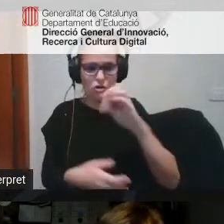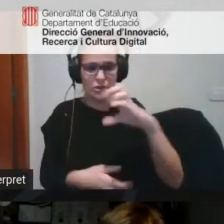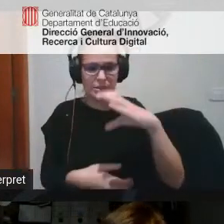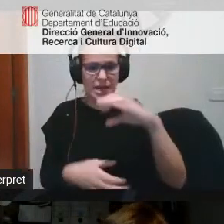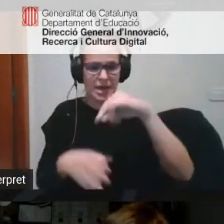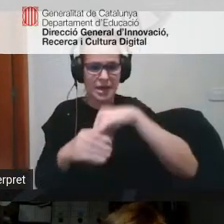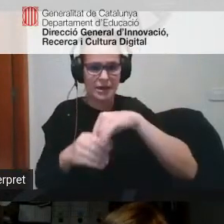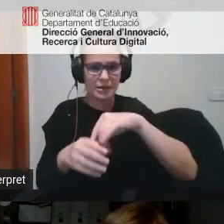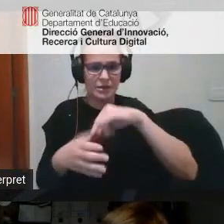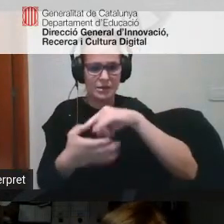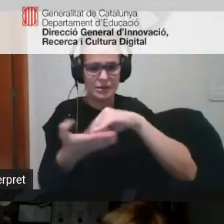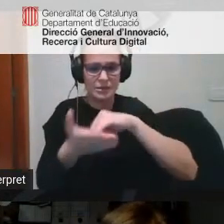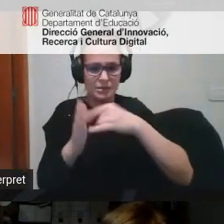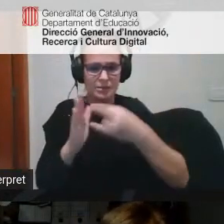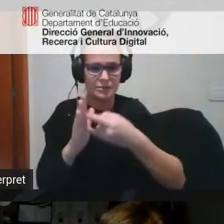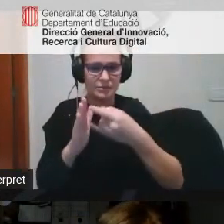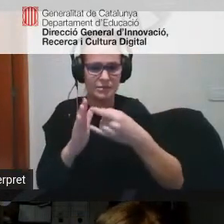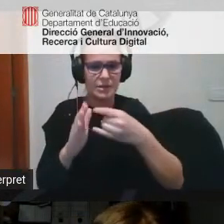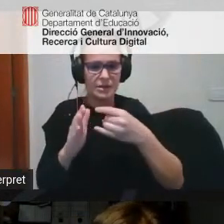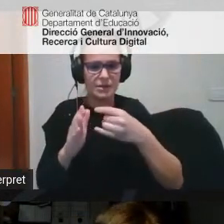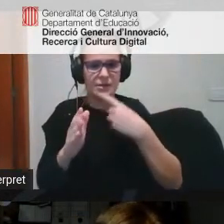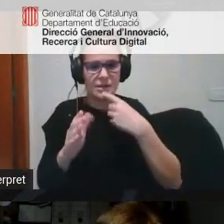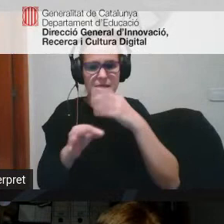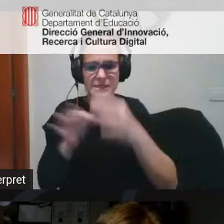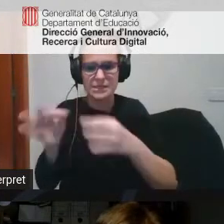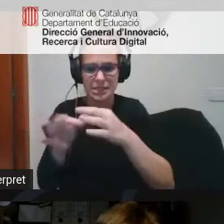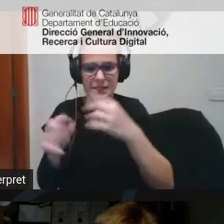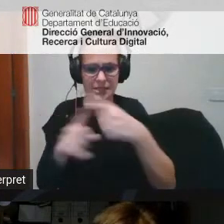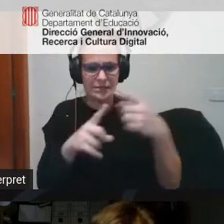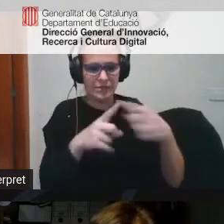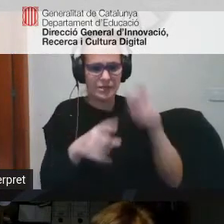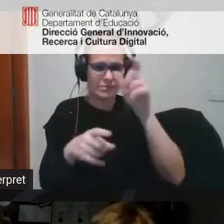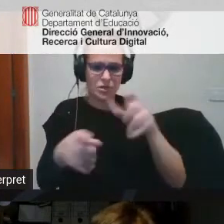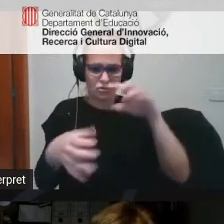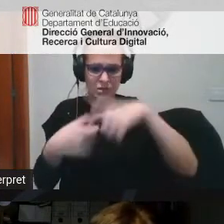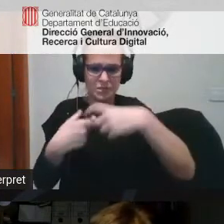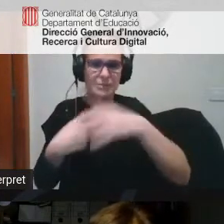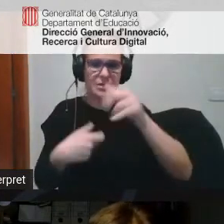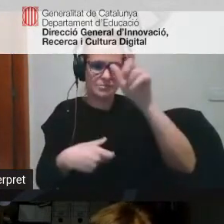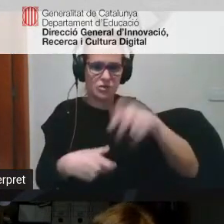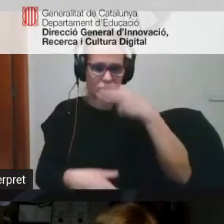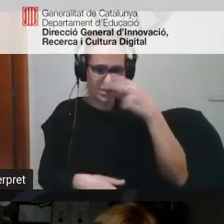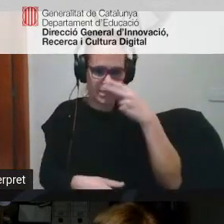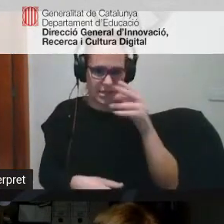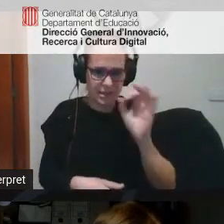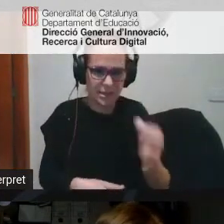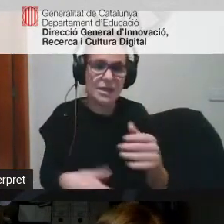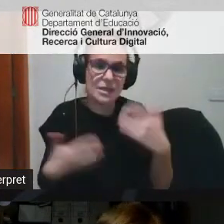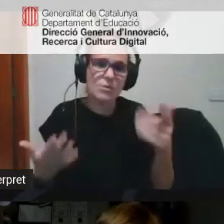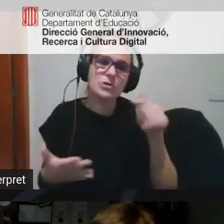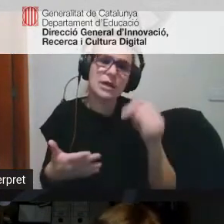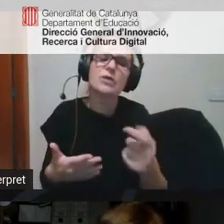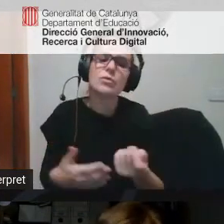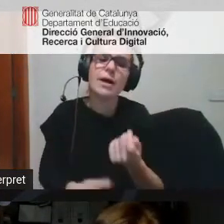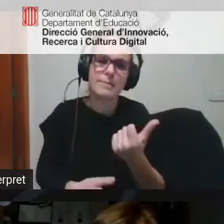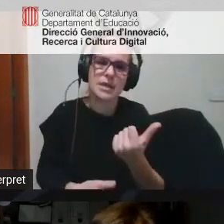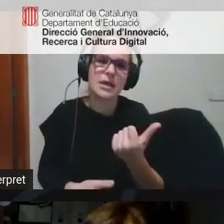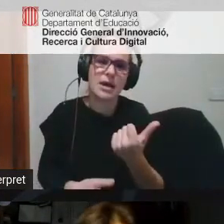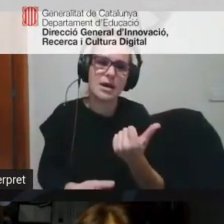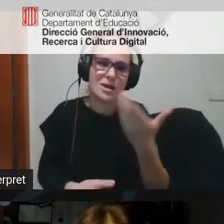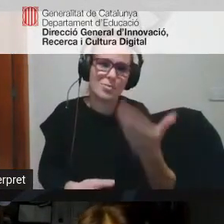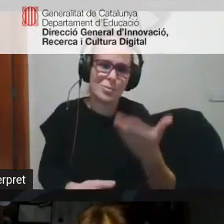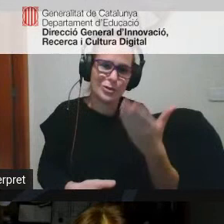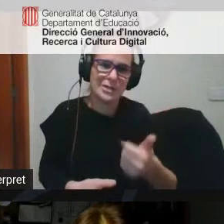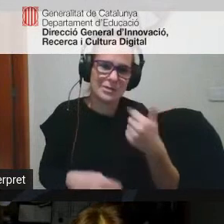membres de diferents cicles i gent també interessada i aquí va ser una mica la clau